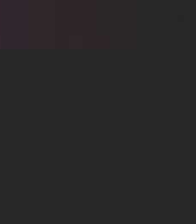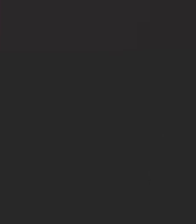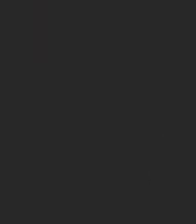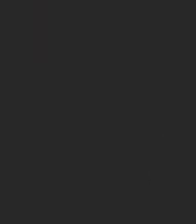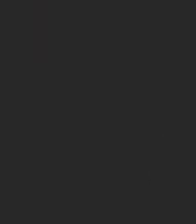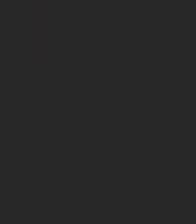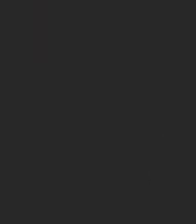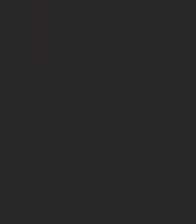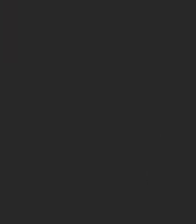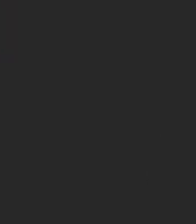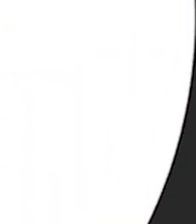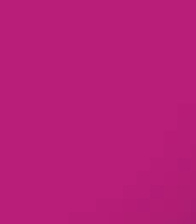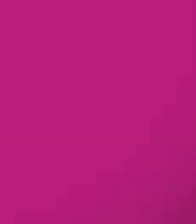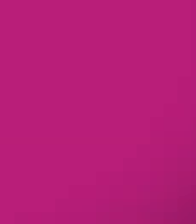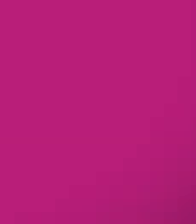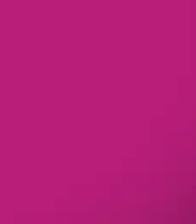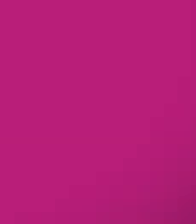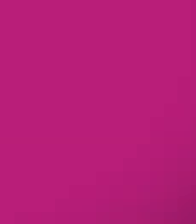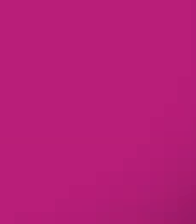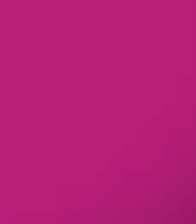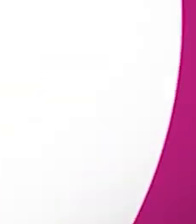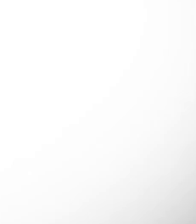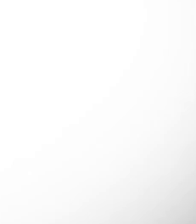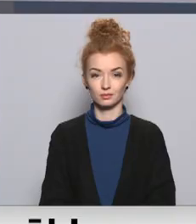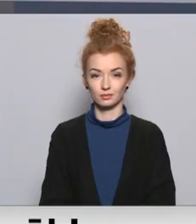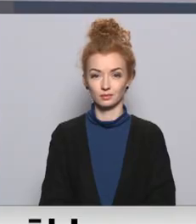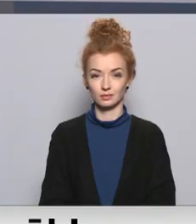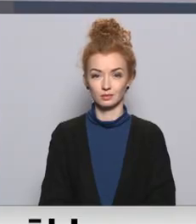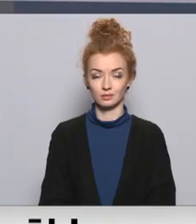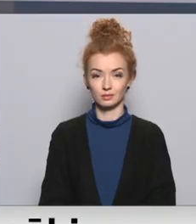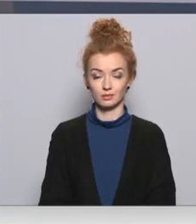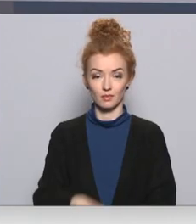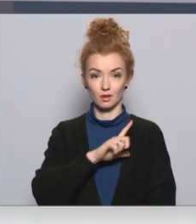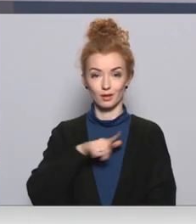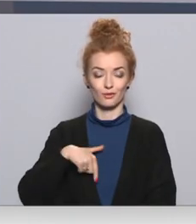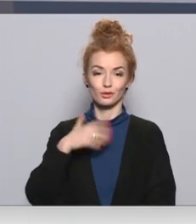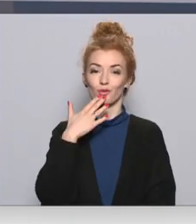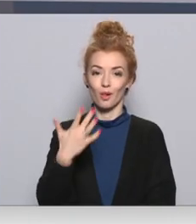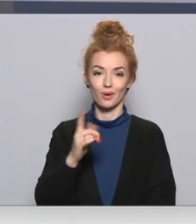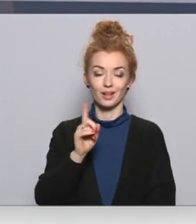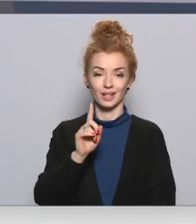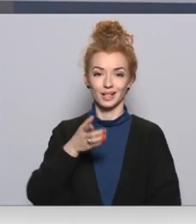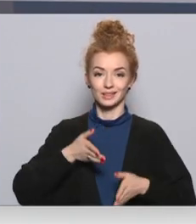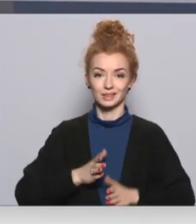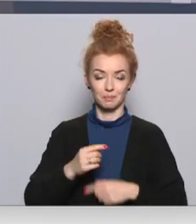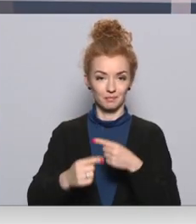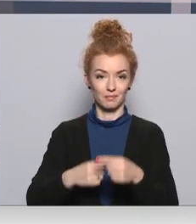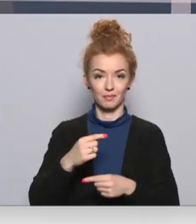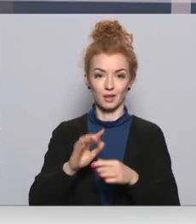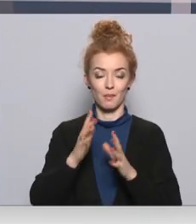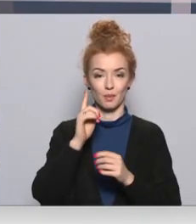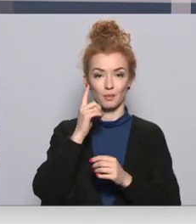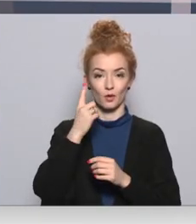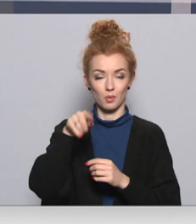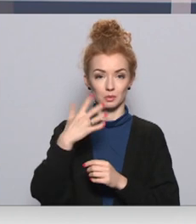Re! Viss ēters ir te! Latviešu valoda ir dzimtā aptuveni pūstotram miljonam